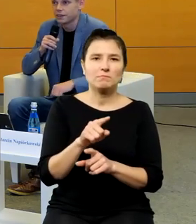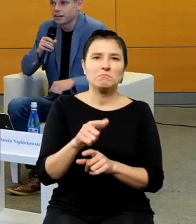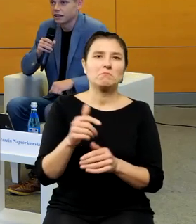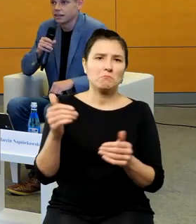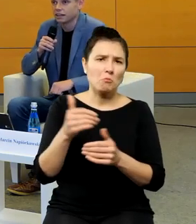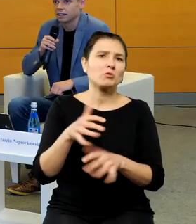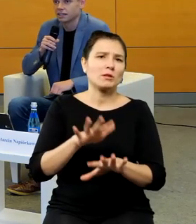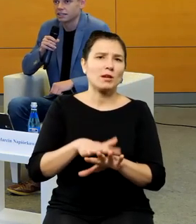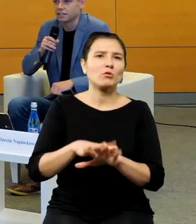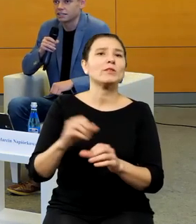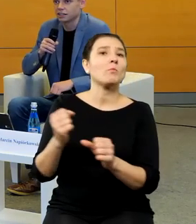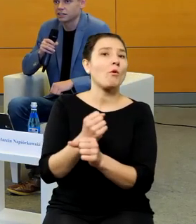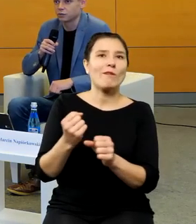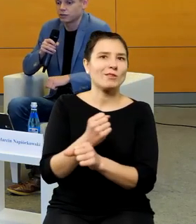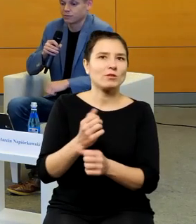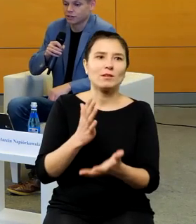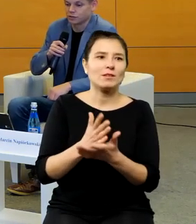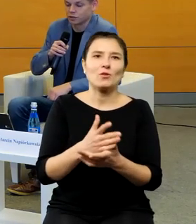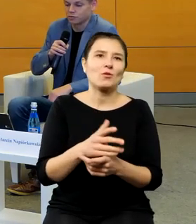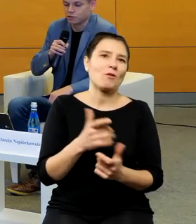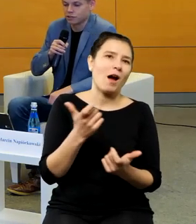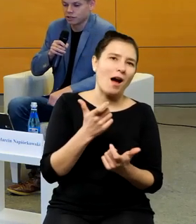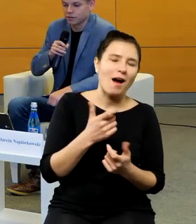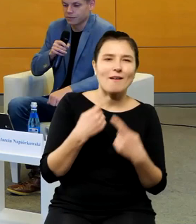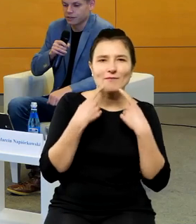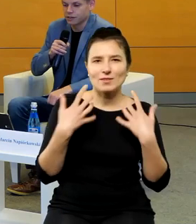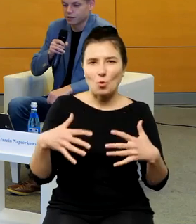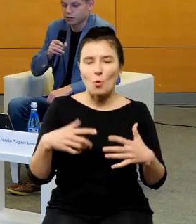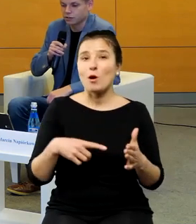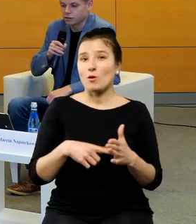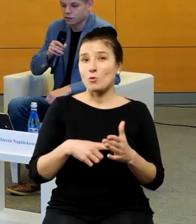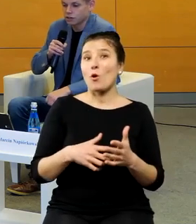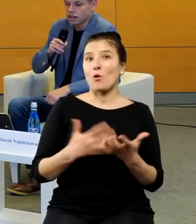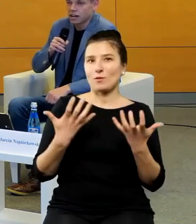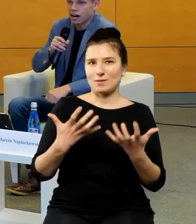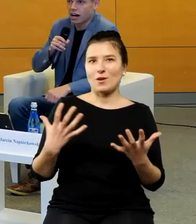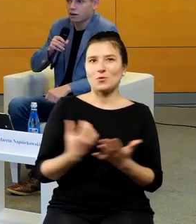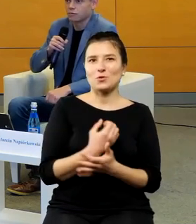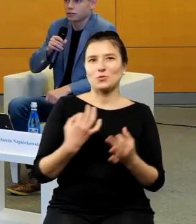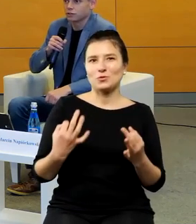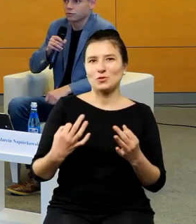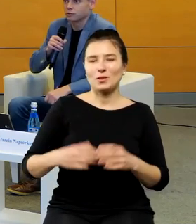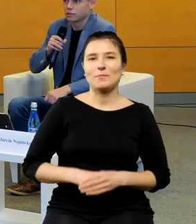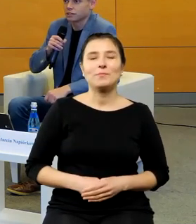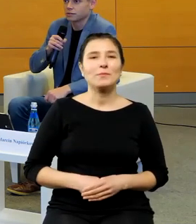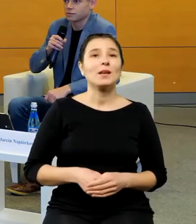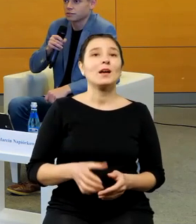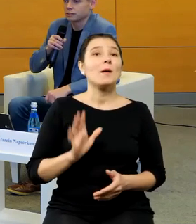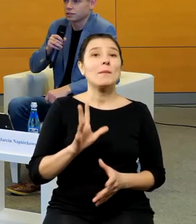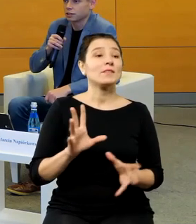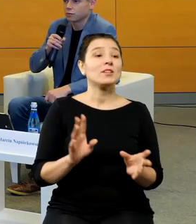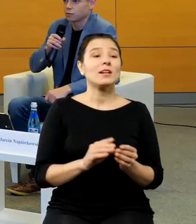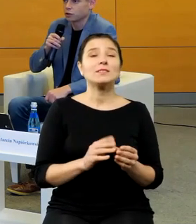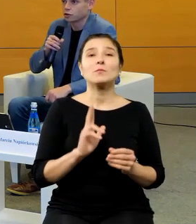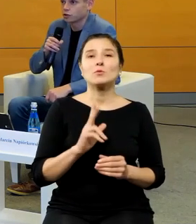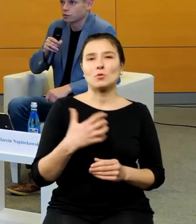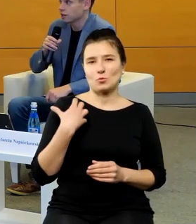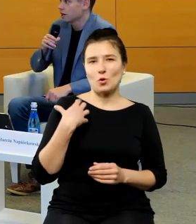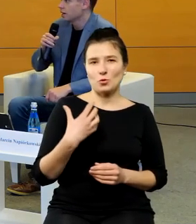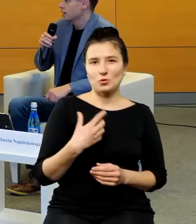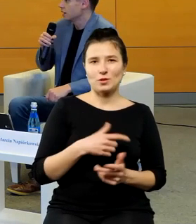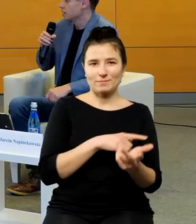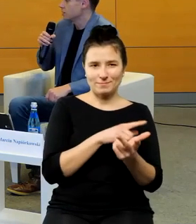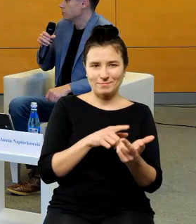i taki rezultat bardzo chciałbym dzisiaj osiągnąć, a będę to robił razem z moimi gośćmi.